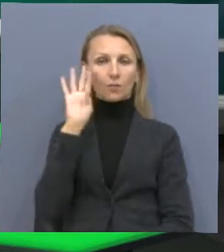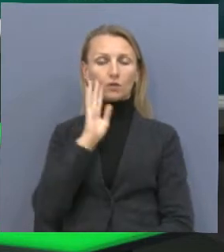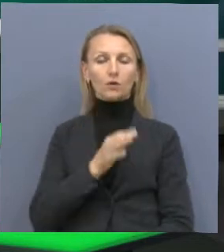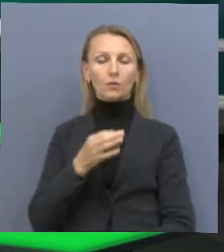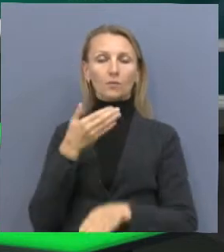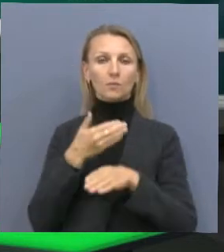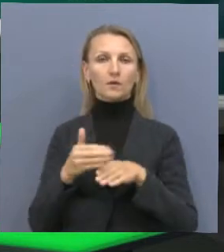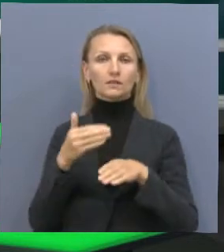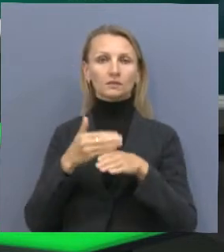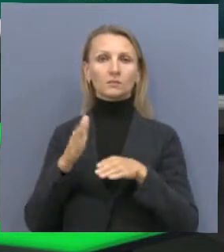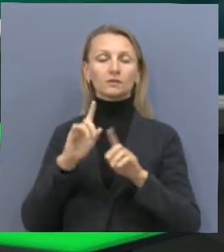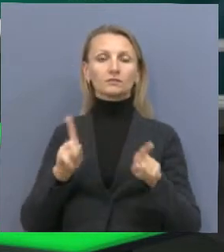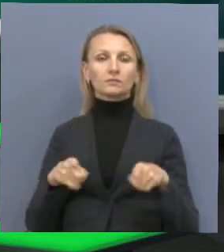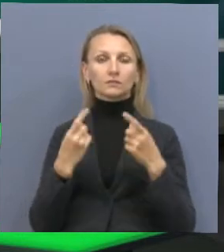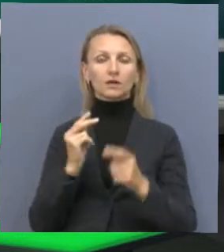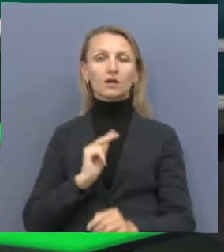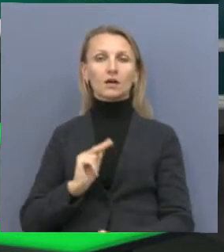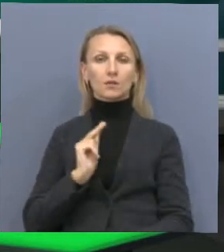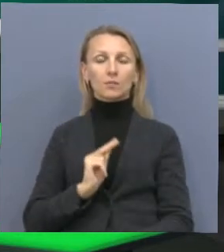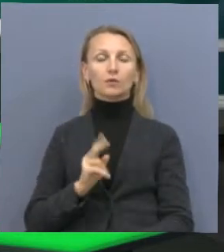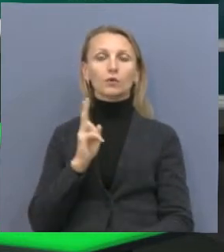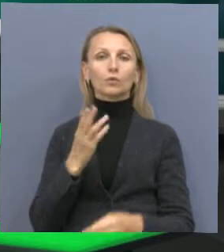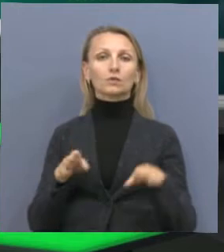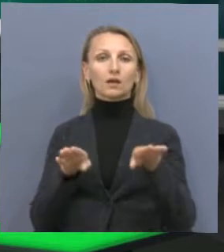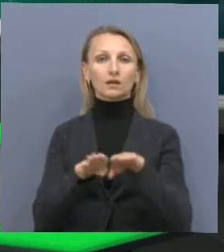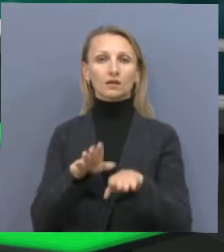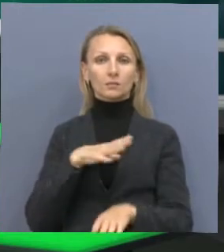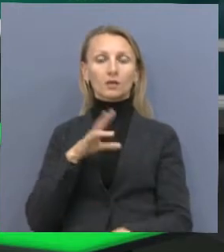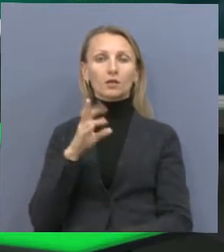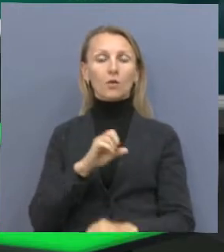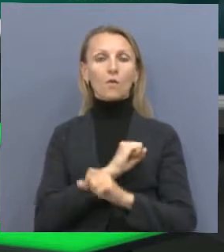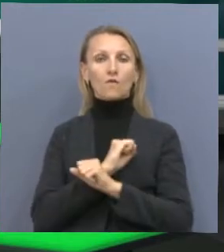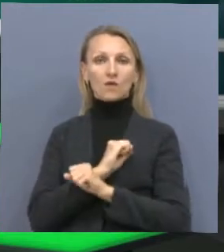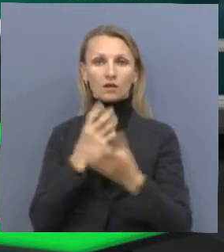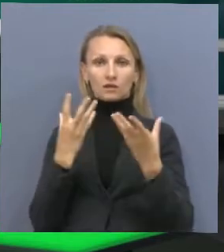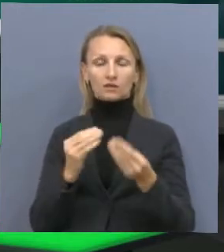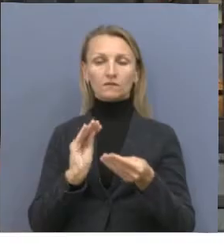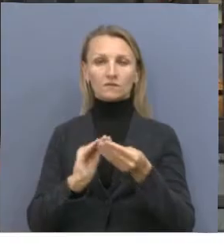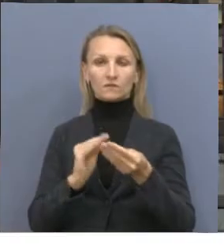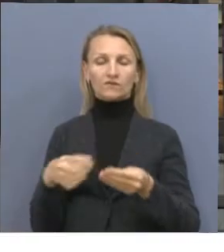Постепенно возобновятся работы закрытых объектов. Однако выходные ограничения сохраняются.